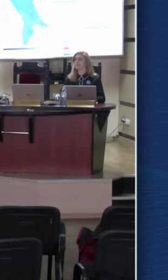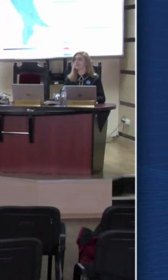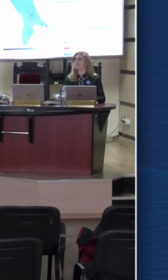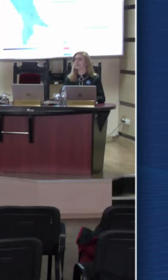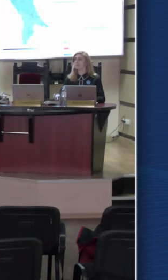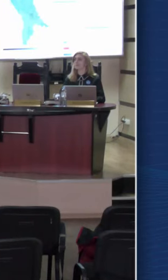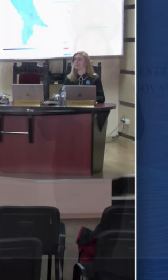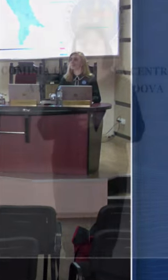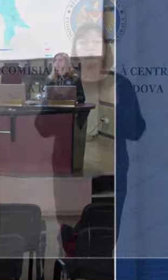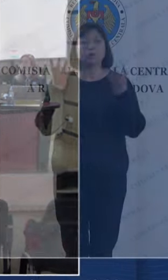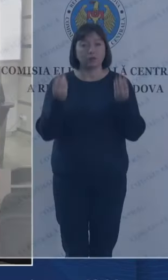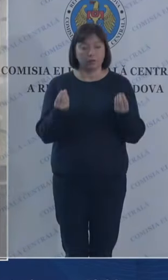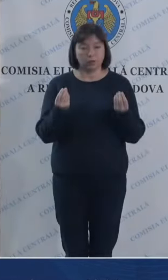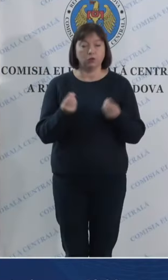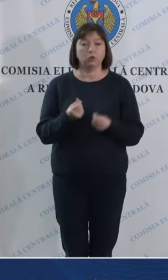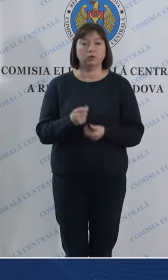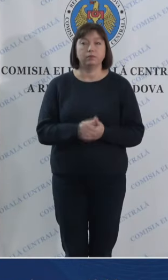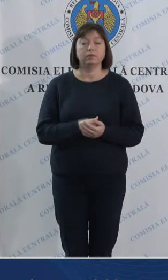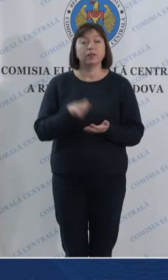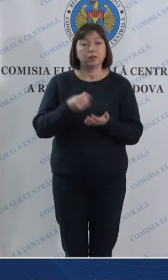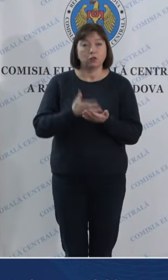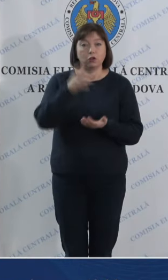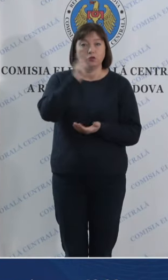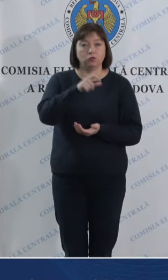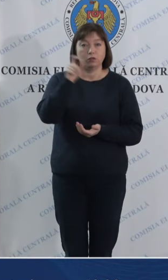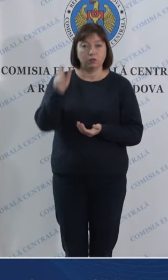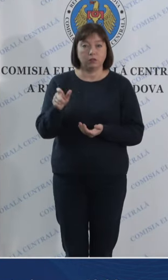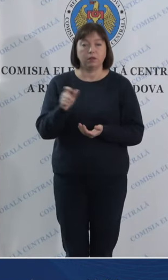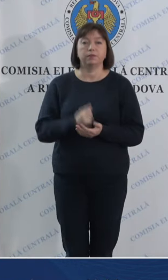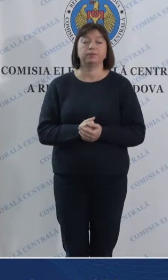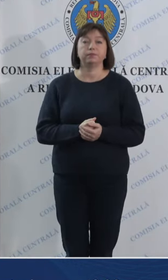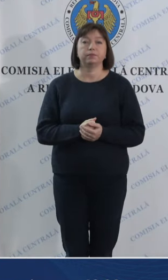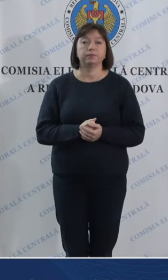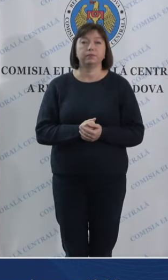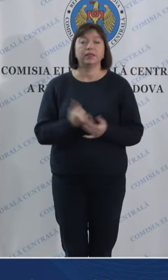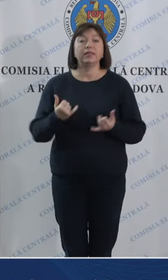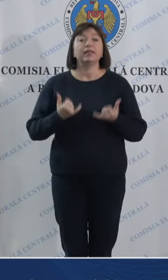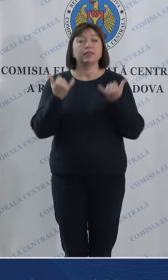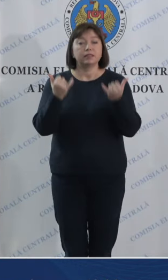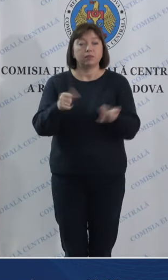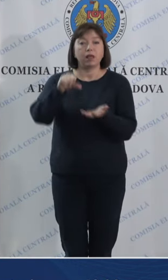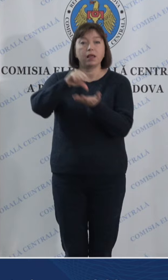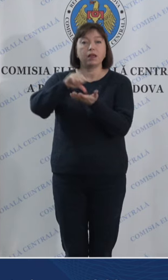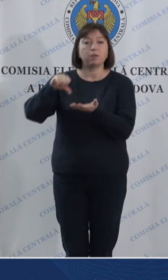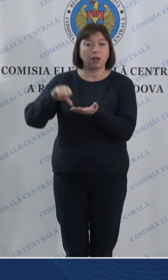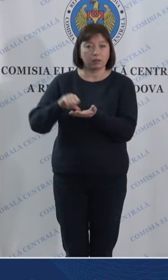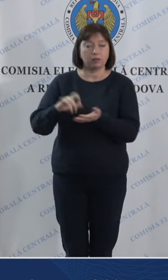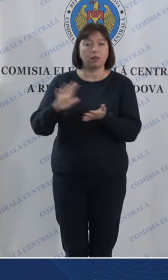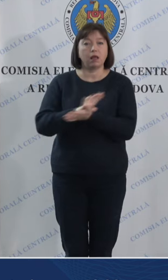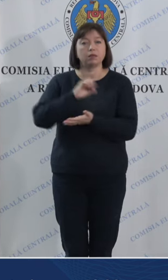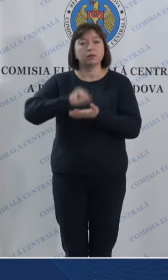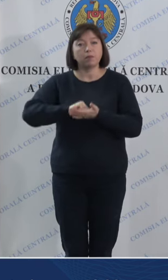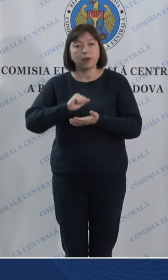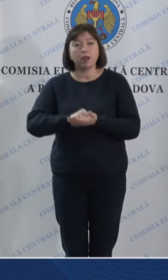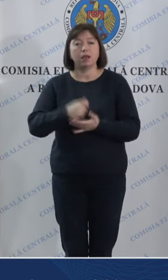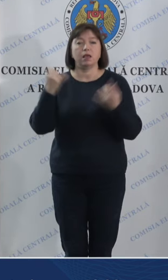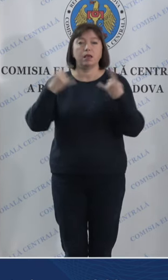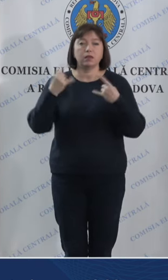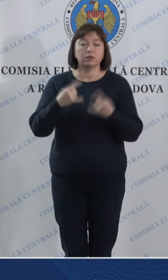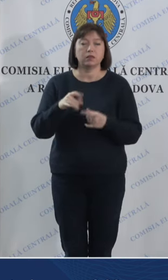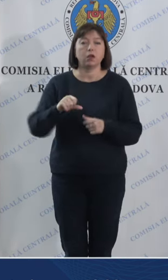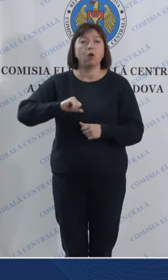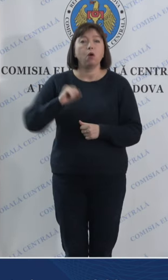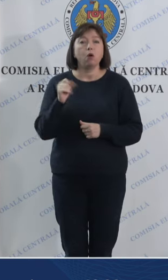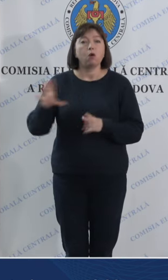Bună ziua din nou, dragi cetățeni, stimați reprezentanții ai presei, colegi din birourile